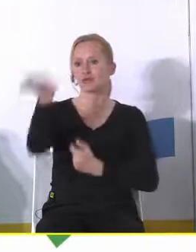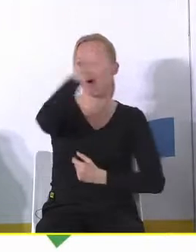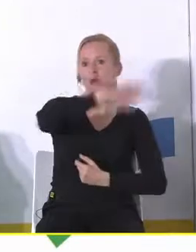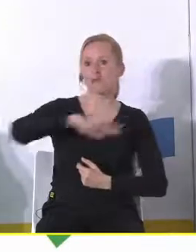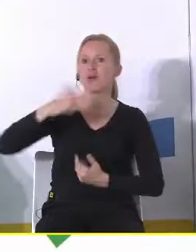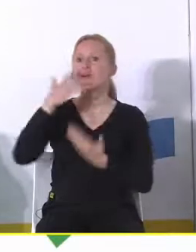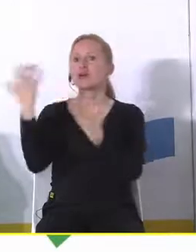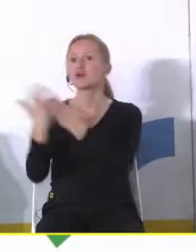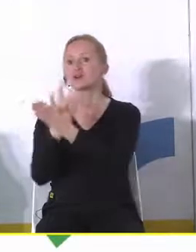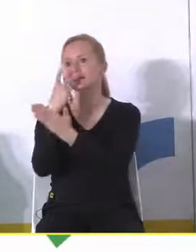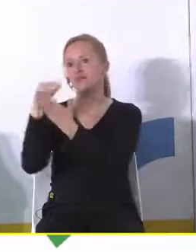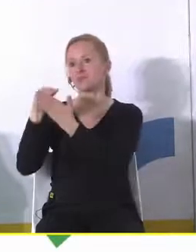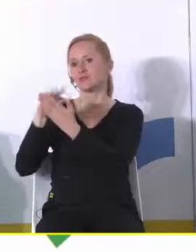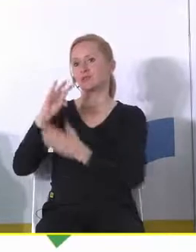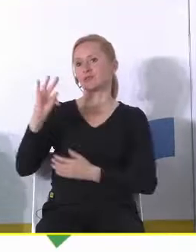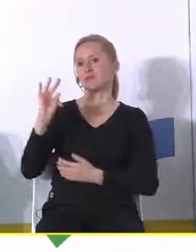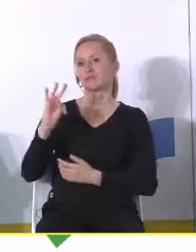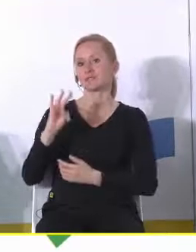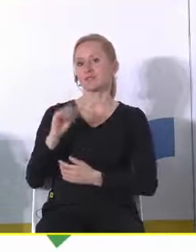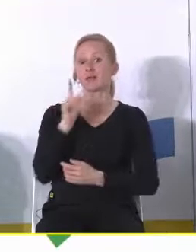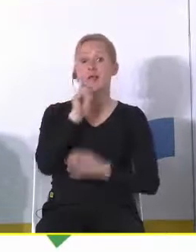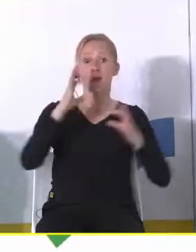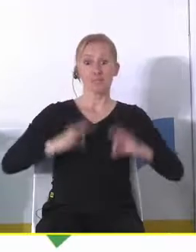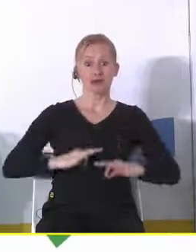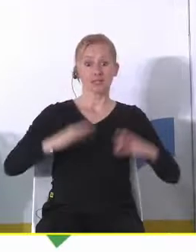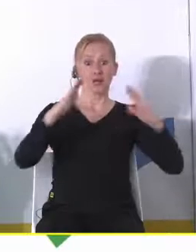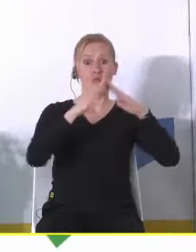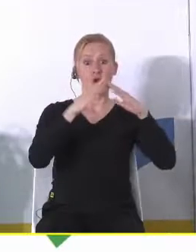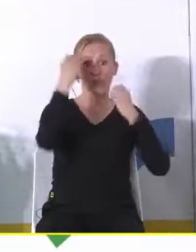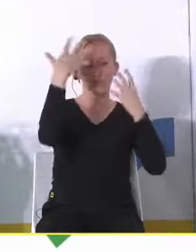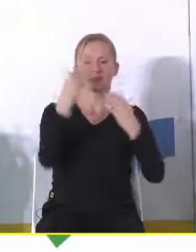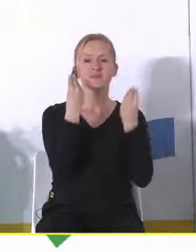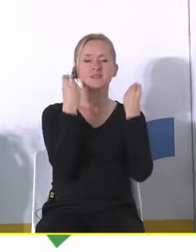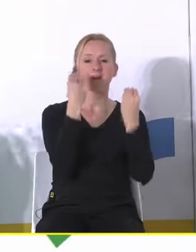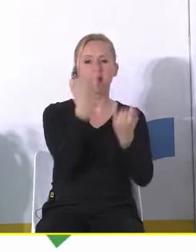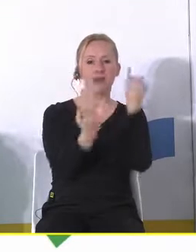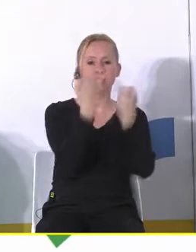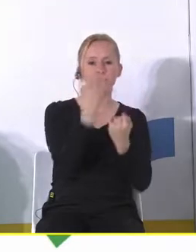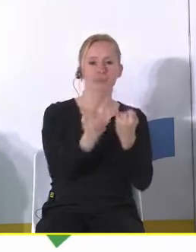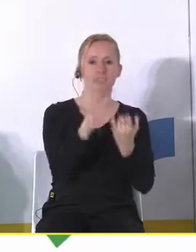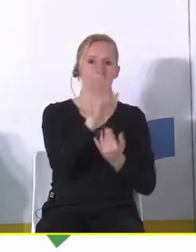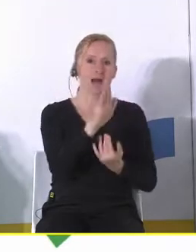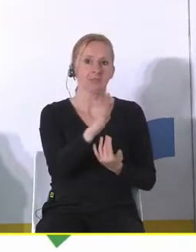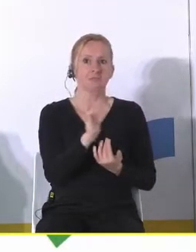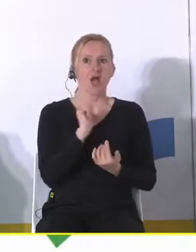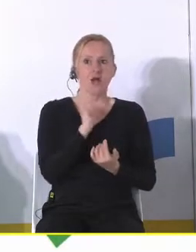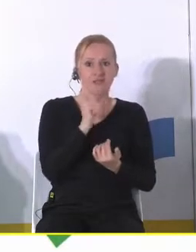zaczęli korzystać ze swoich doświadczeń i okazało się że ten pan który z Domu Kultury robi doskonałe imprezy i naprawdę ma do tego